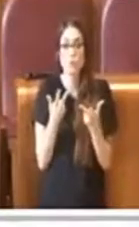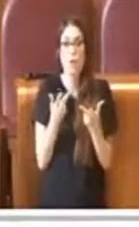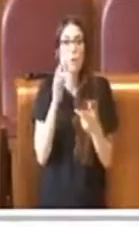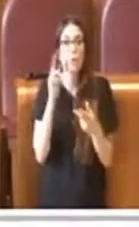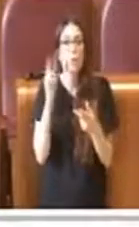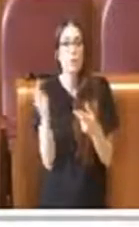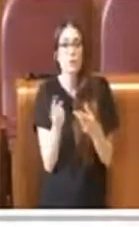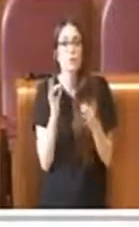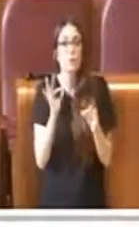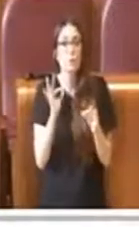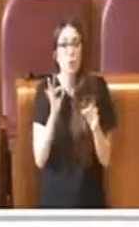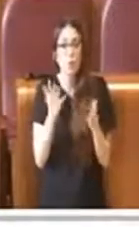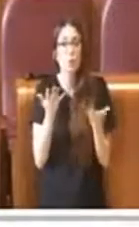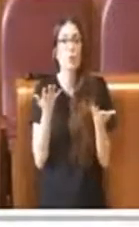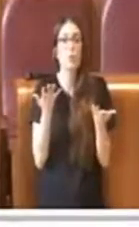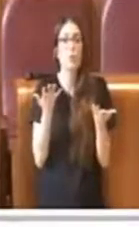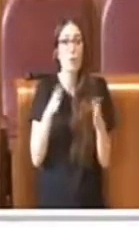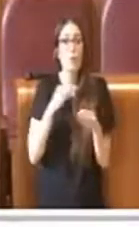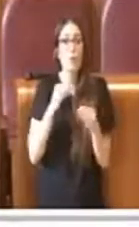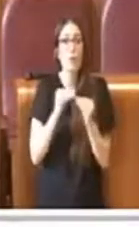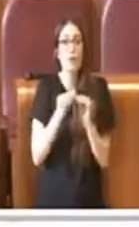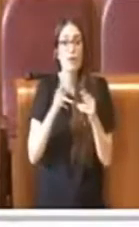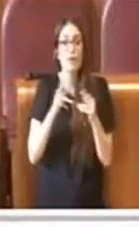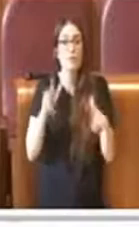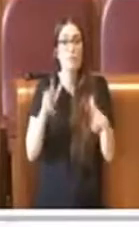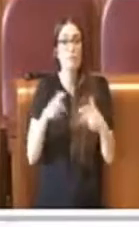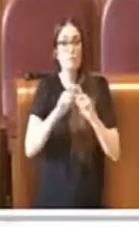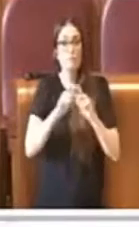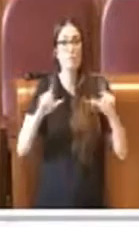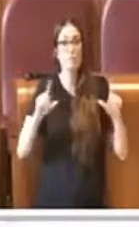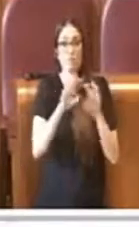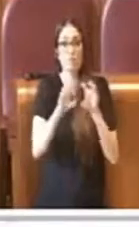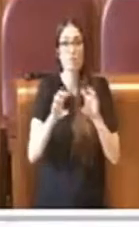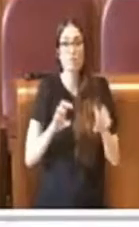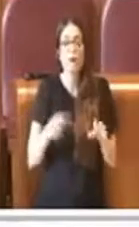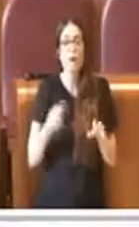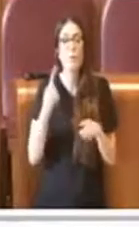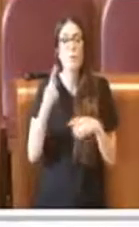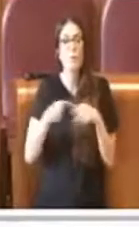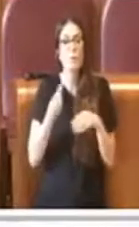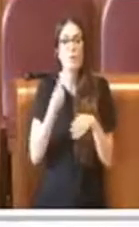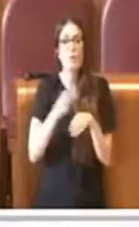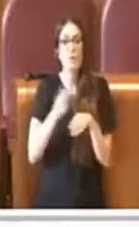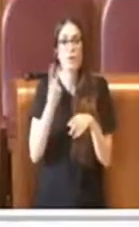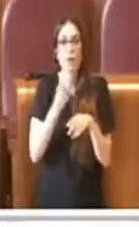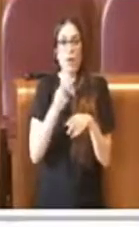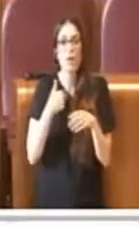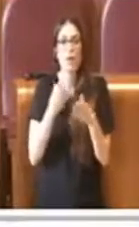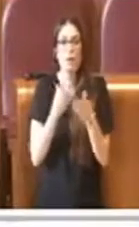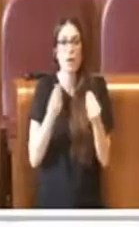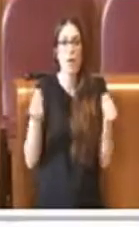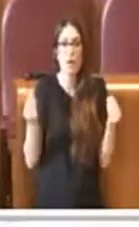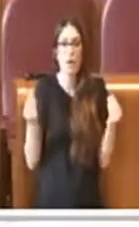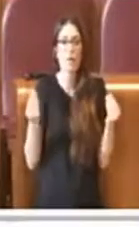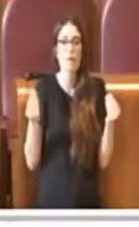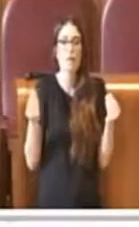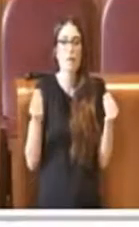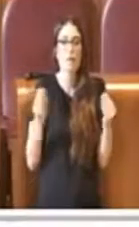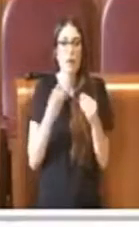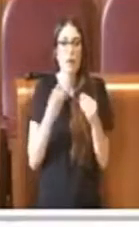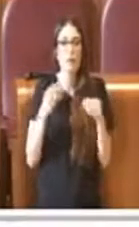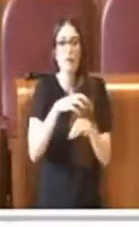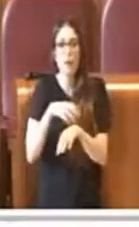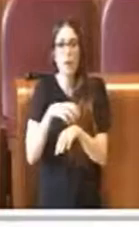di vista di approntare questa modalità di videoconferenza ed è stata poi velocemente utilizzata via via da tutti i